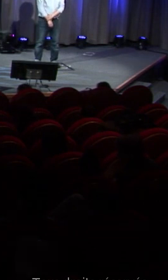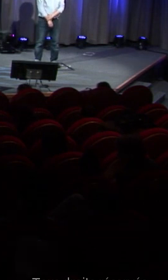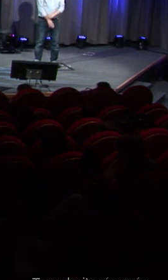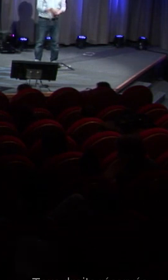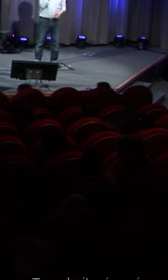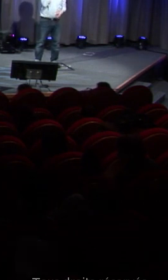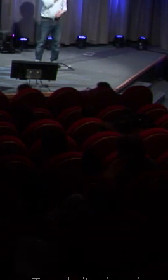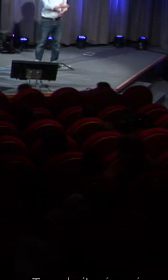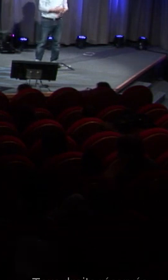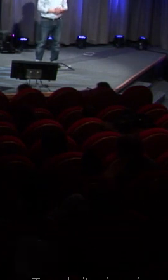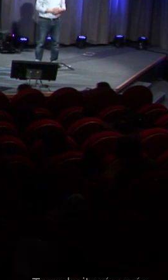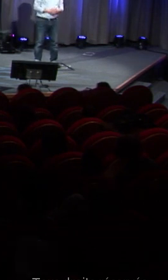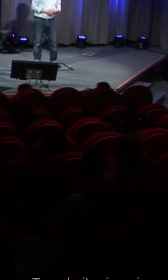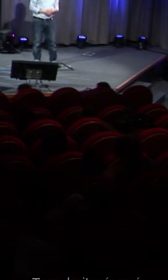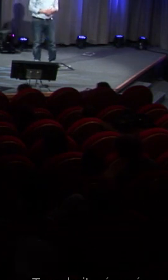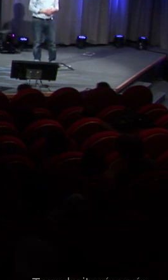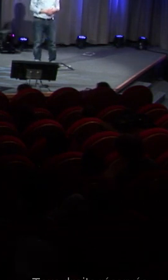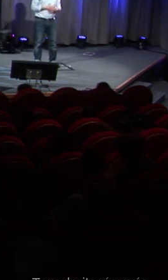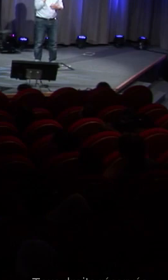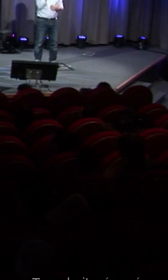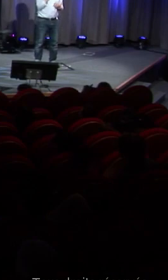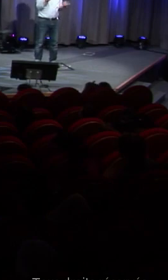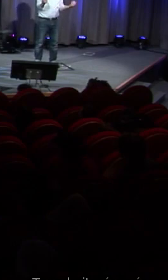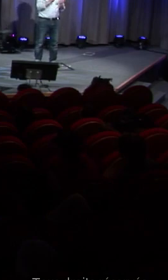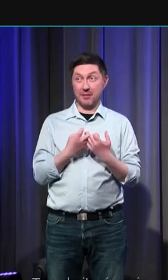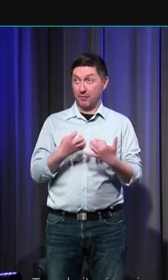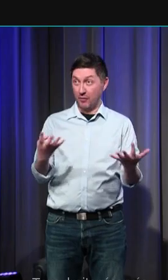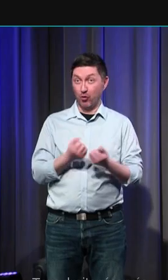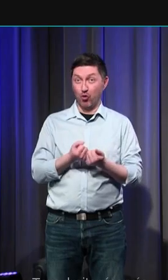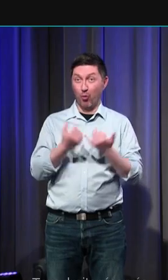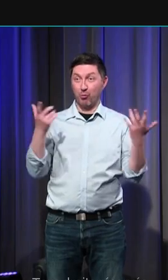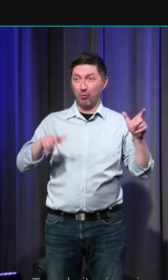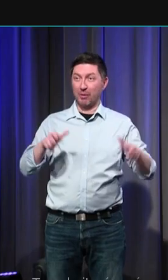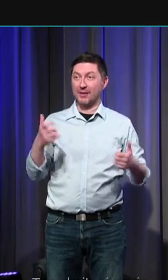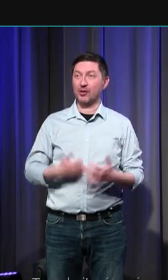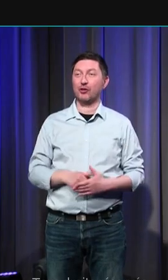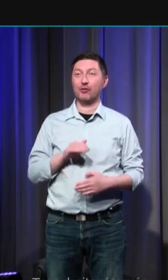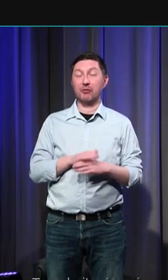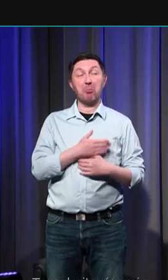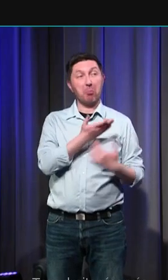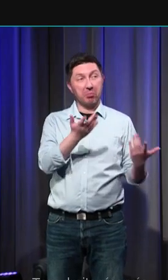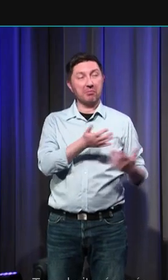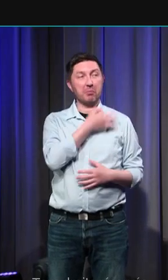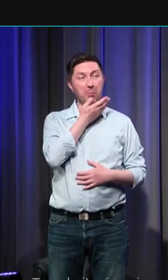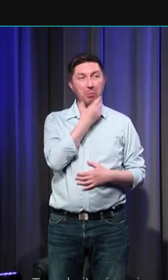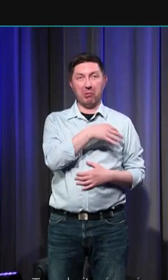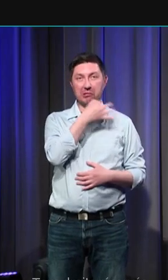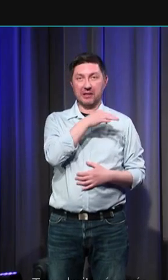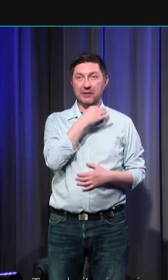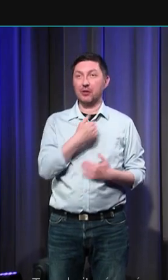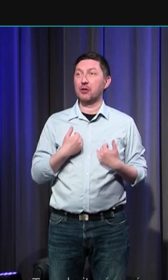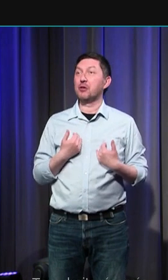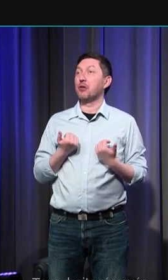bonsoir je vous remercie également d'être très nombreux ce soir et après ce magistral exposé moi je vais vous inviter à compulser